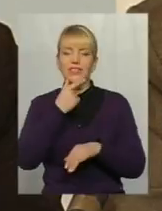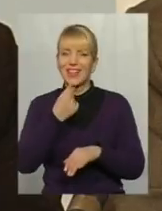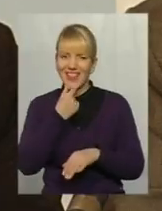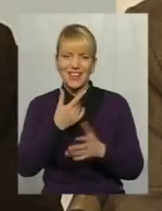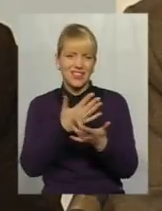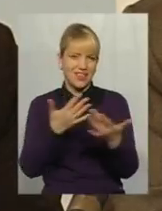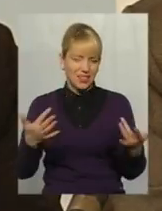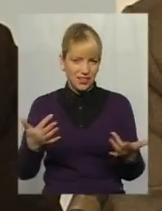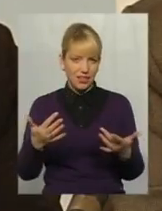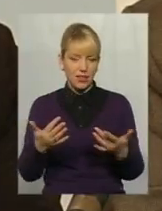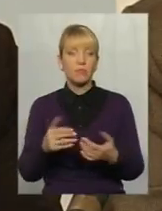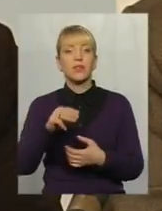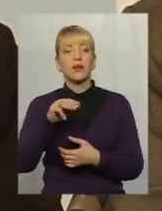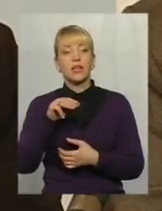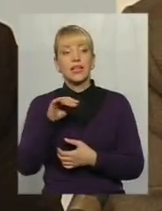тому подібне.